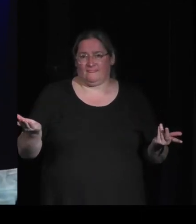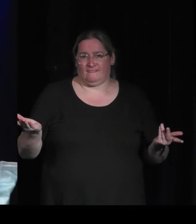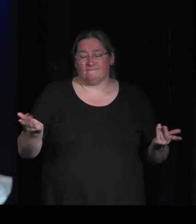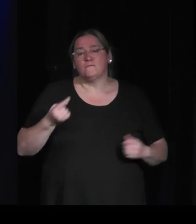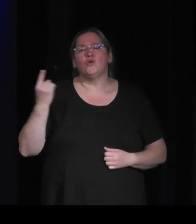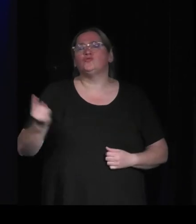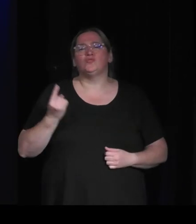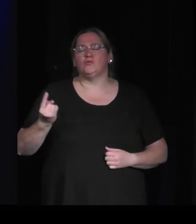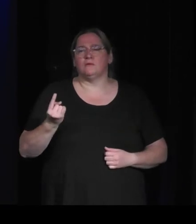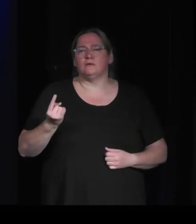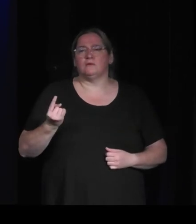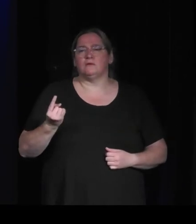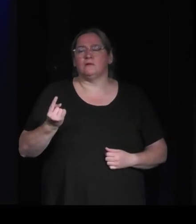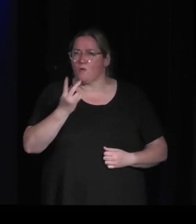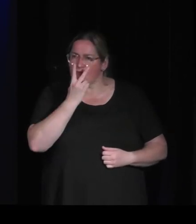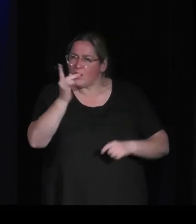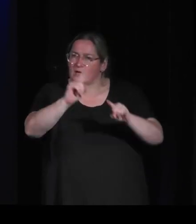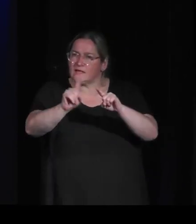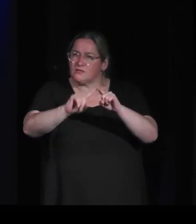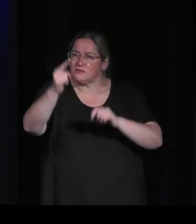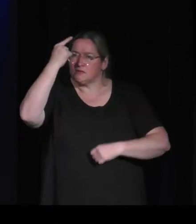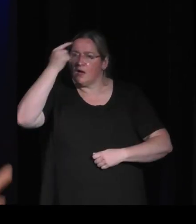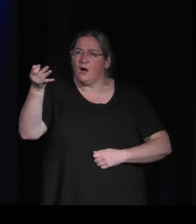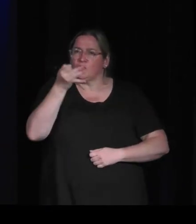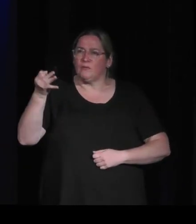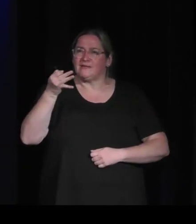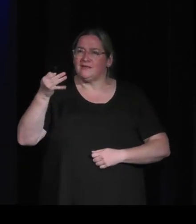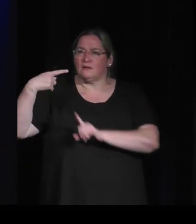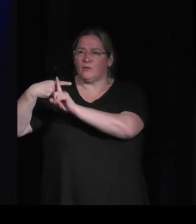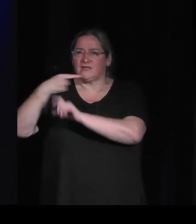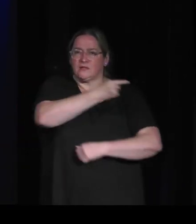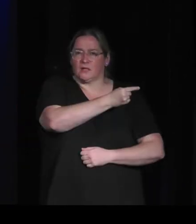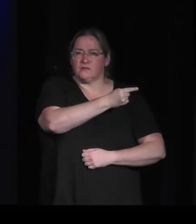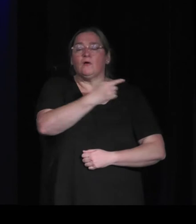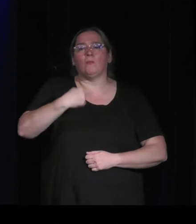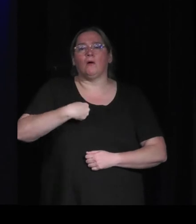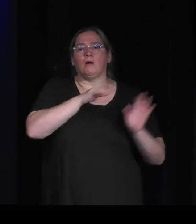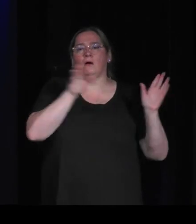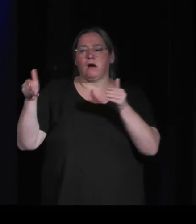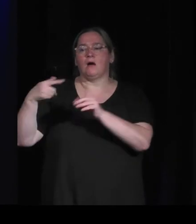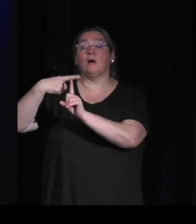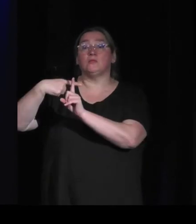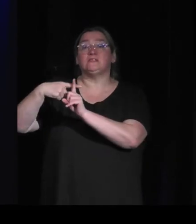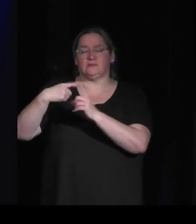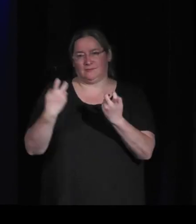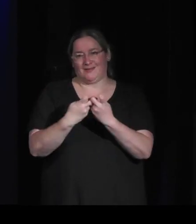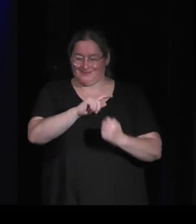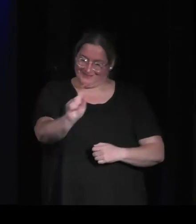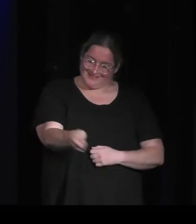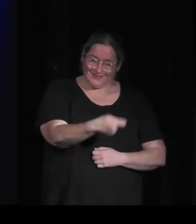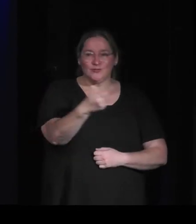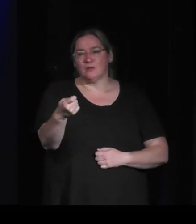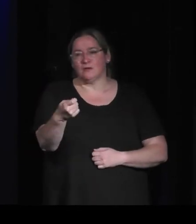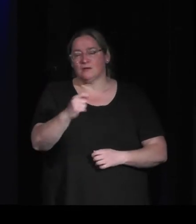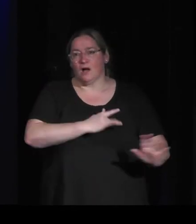s'y réfère en bien ou en mal. et moi, j'essaye de me référer au bien et donc d'aller chercher ce qui, dans la nature, moi, me plaît